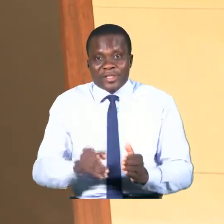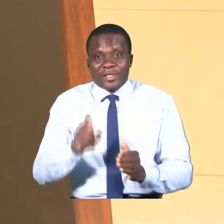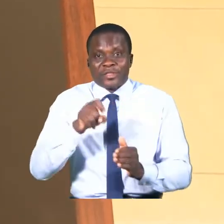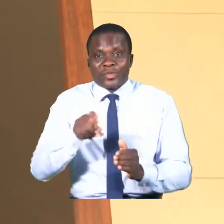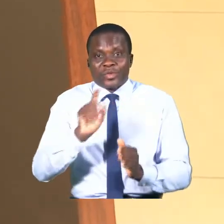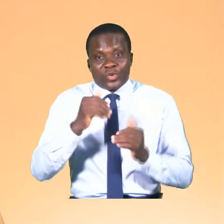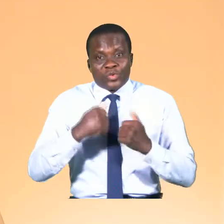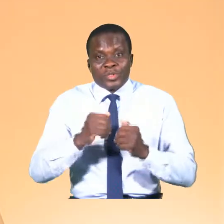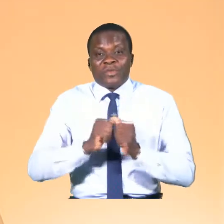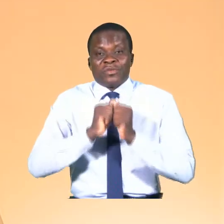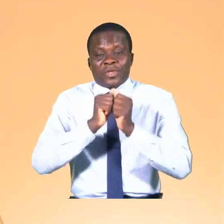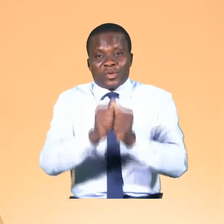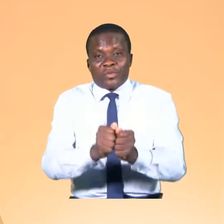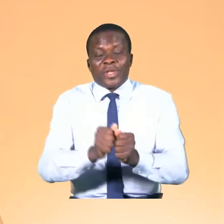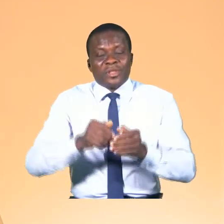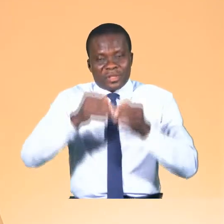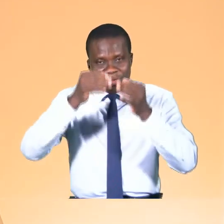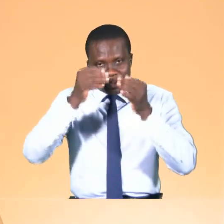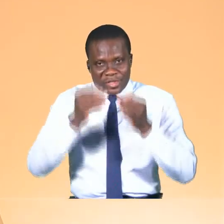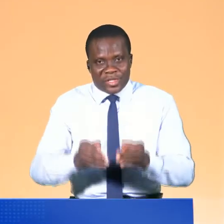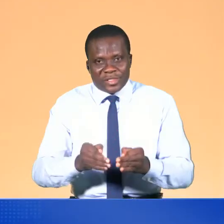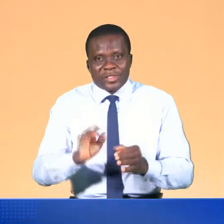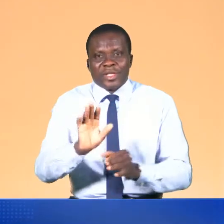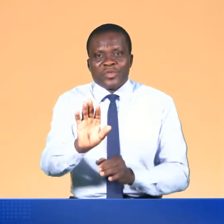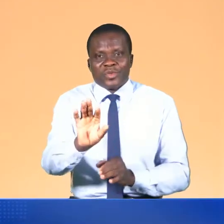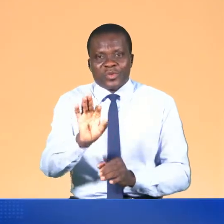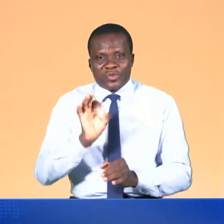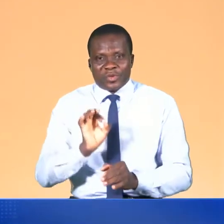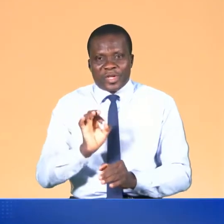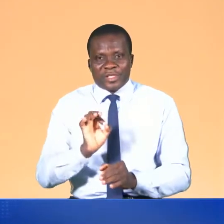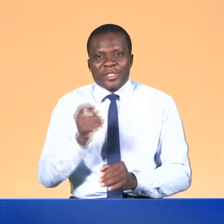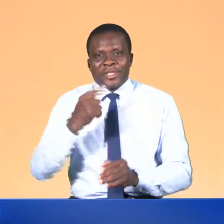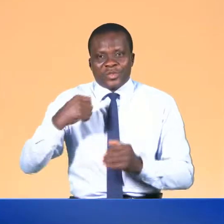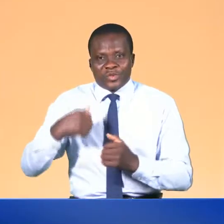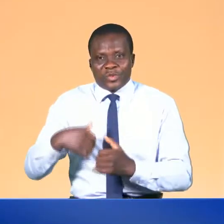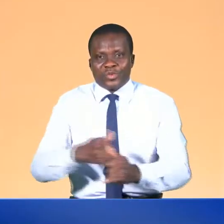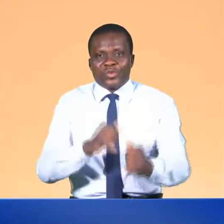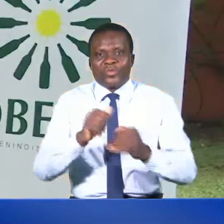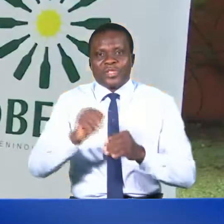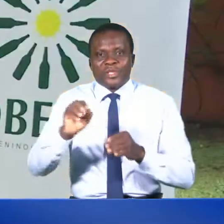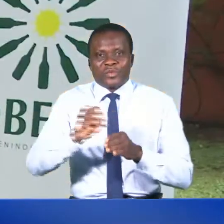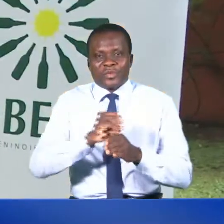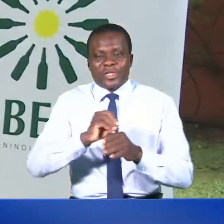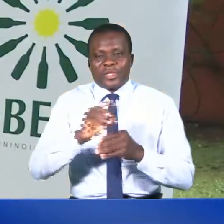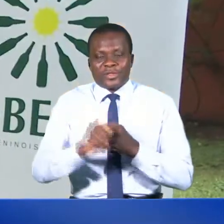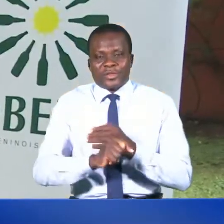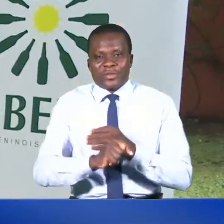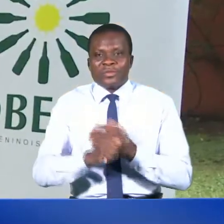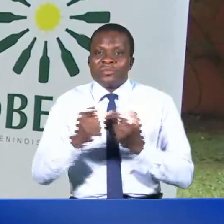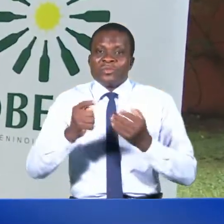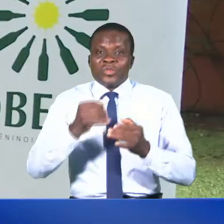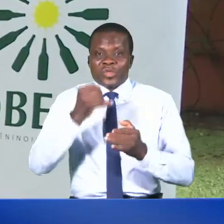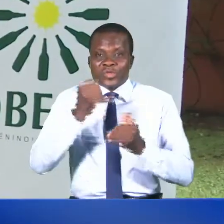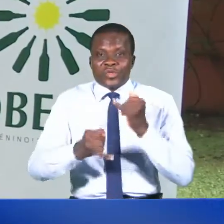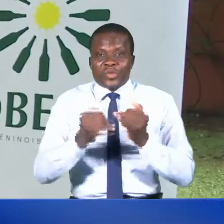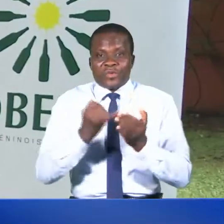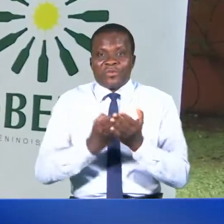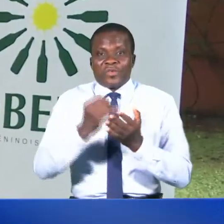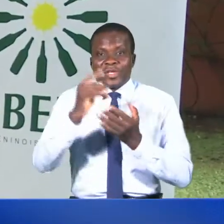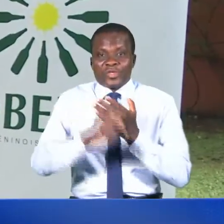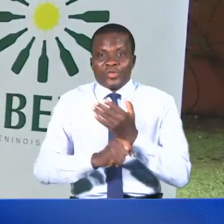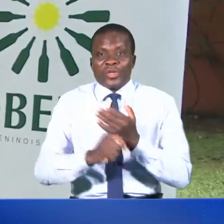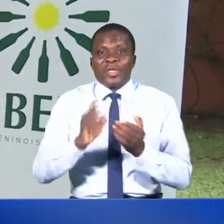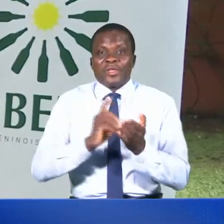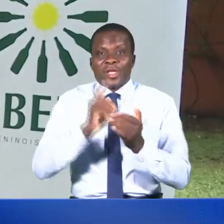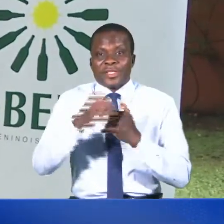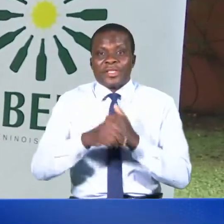accompagnés et qui ont décidé, choisi, de nous suivre dans cette opération. De fin juillet à fin décembre